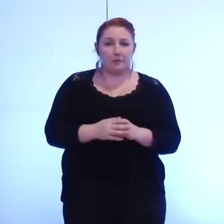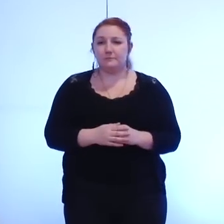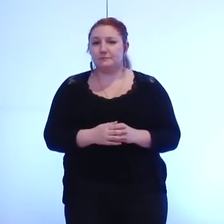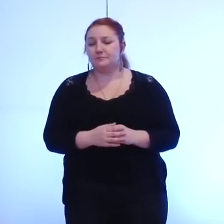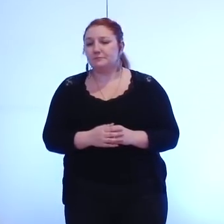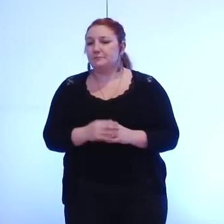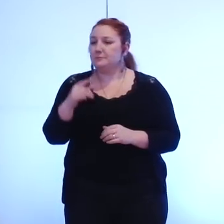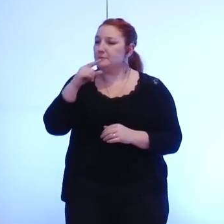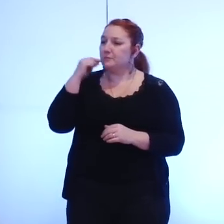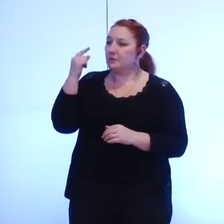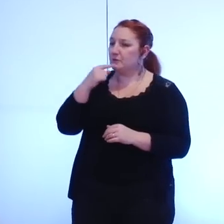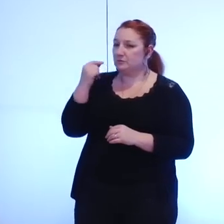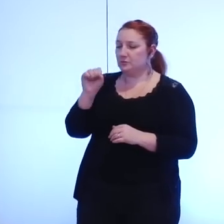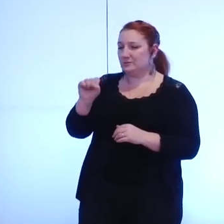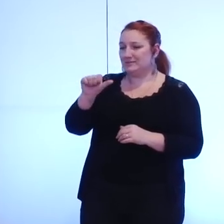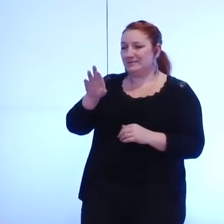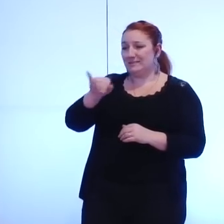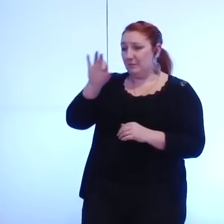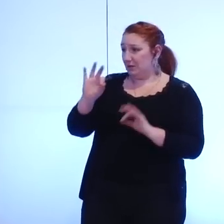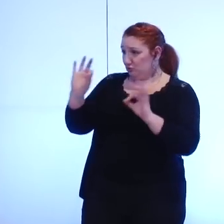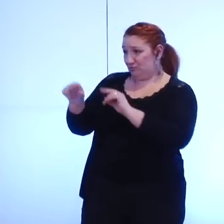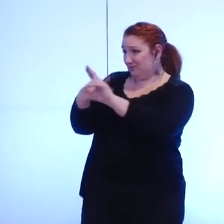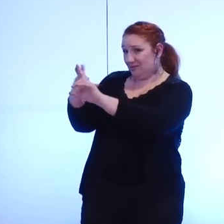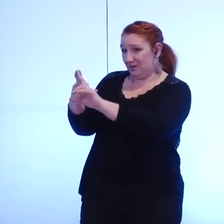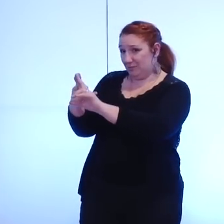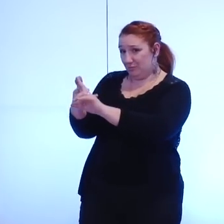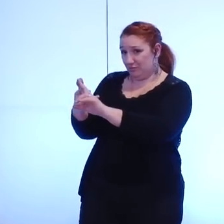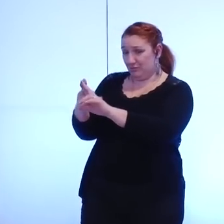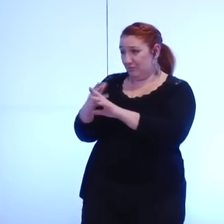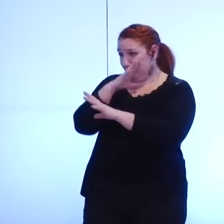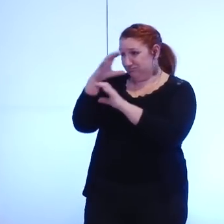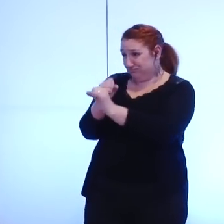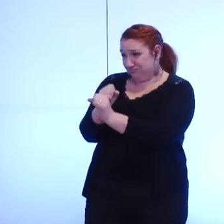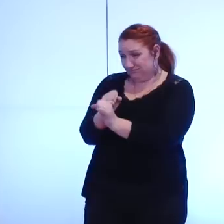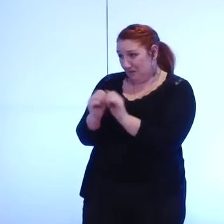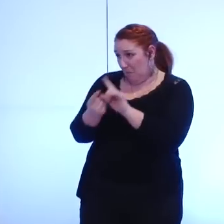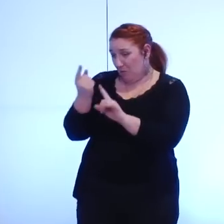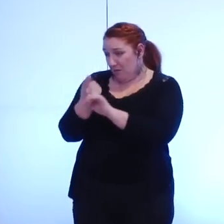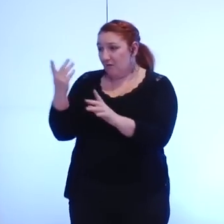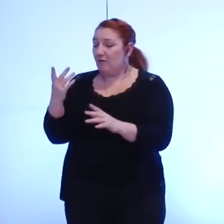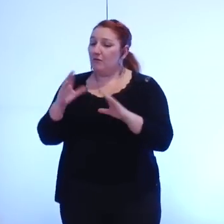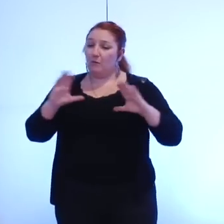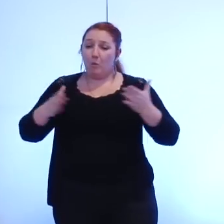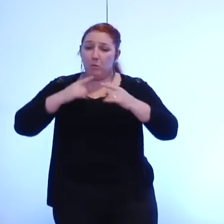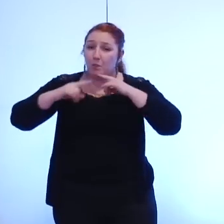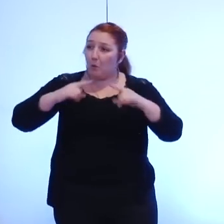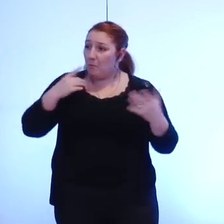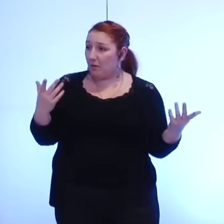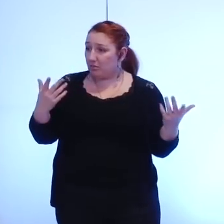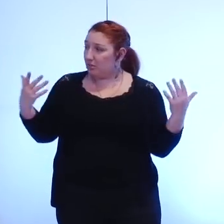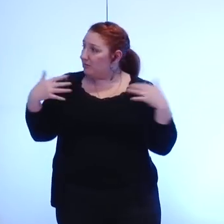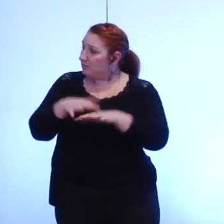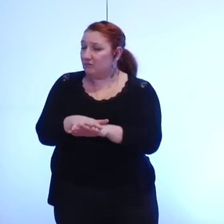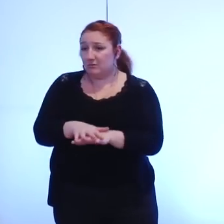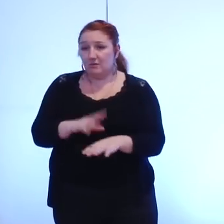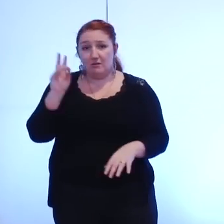monsieur monsieur Sabri a dit l'essentiel le groupement de commandes nous permet d